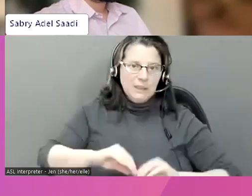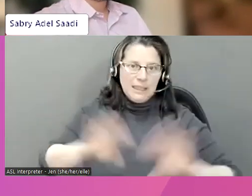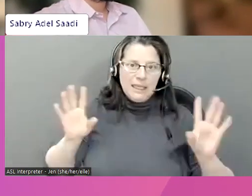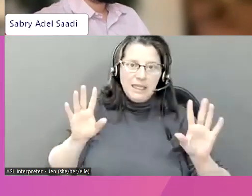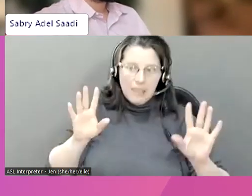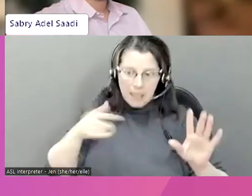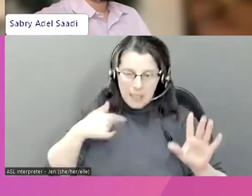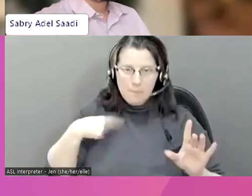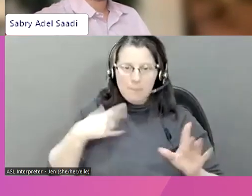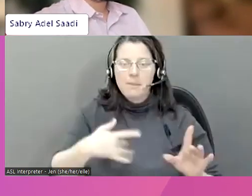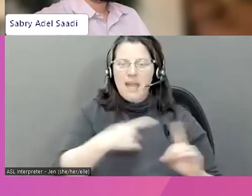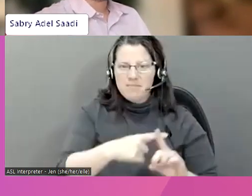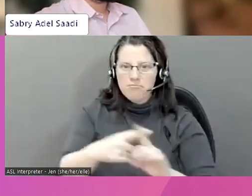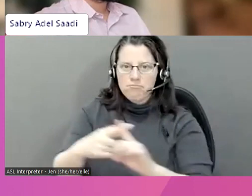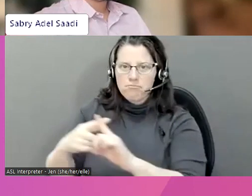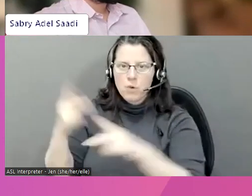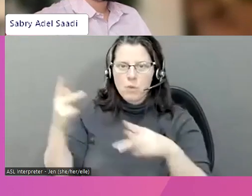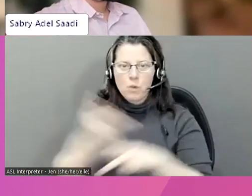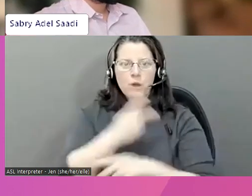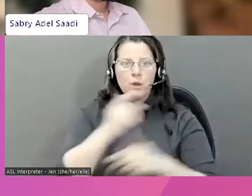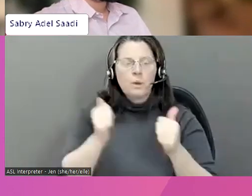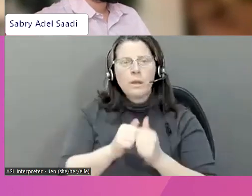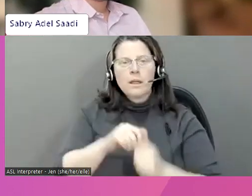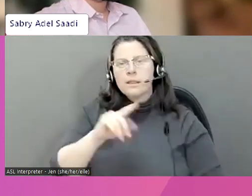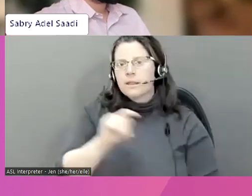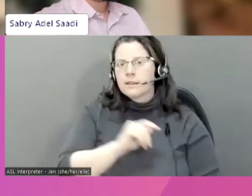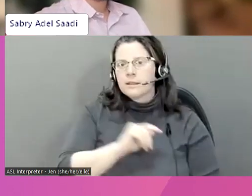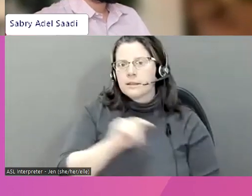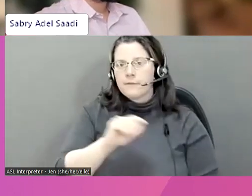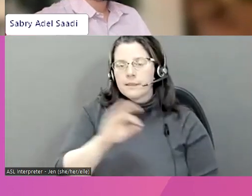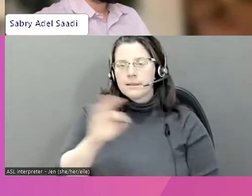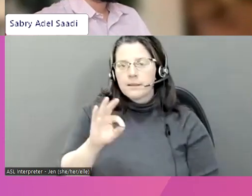Mais les politiciens et les journalistes se sont souvent ciblés.